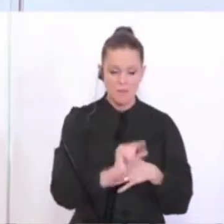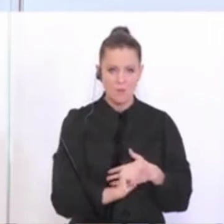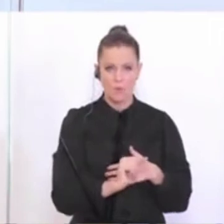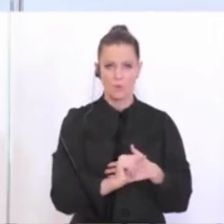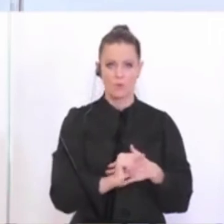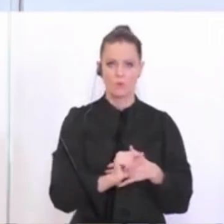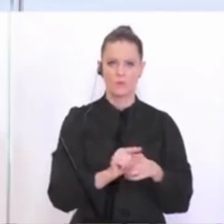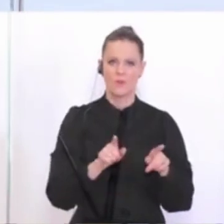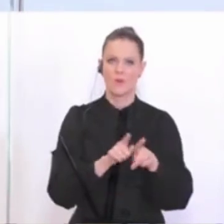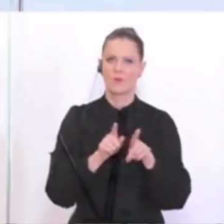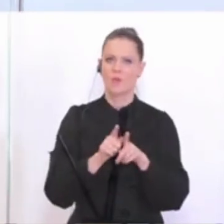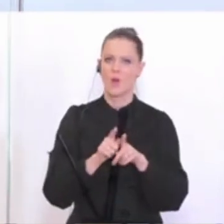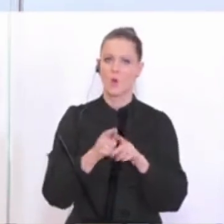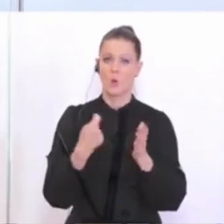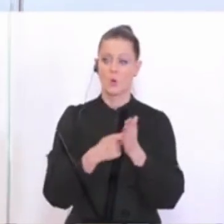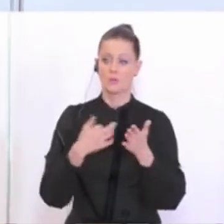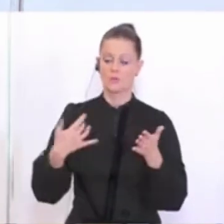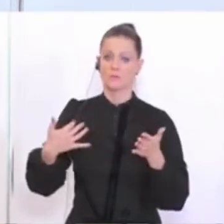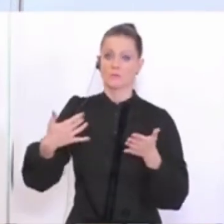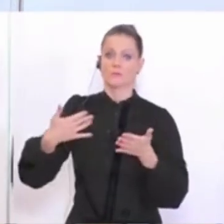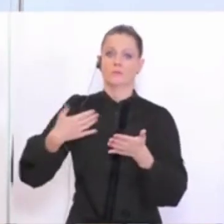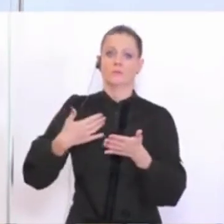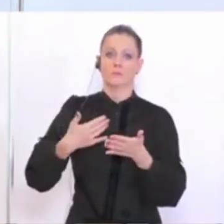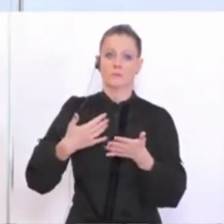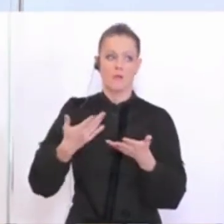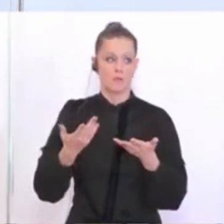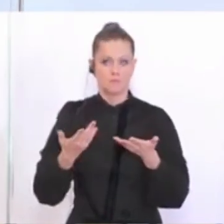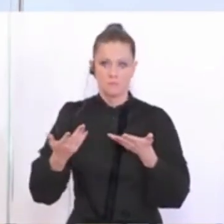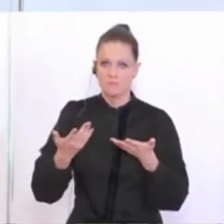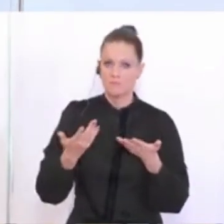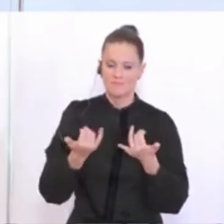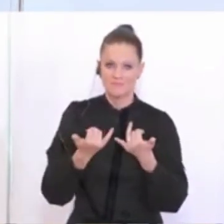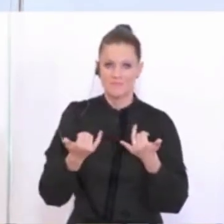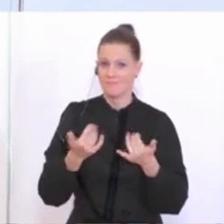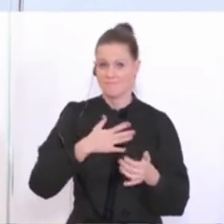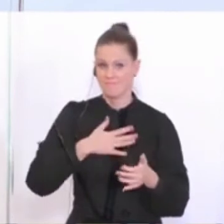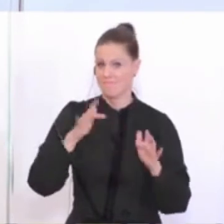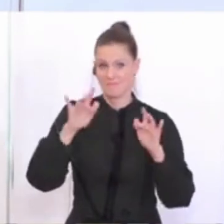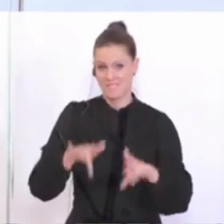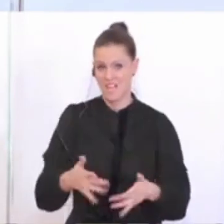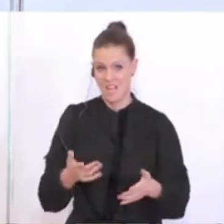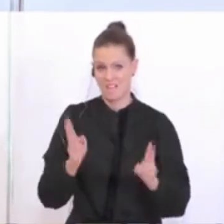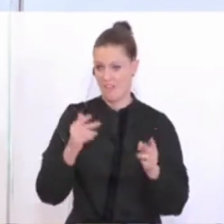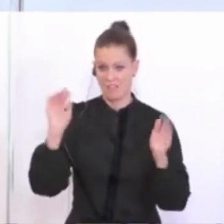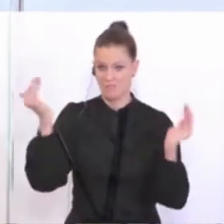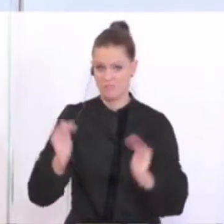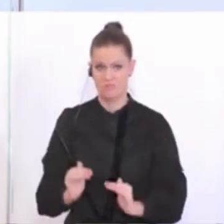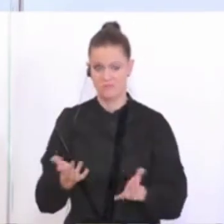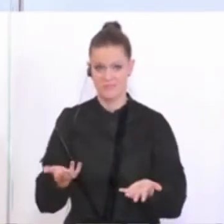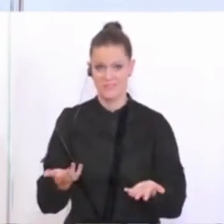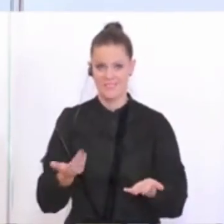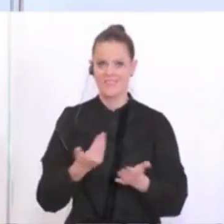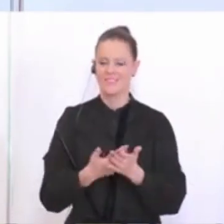und was sind aufgelaufene Kosten, dem nichts Brauchbares gegenübersteht, die man trotzdem hat und die man nicht runterfahren konnte.